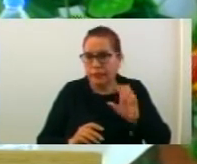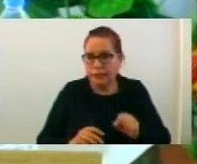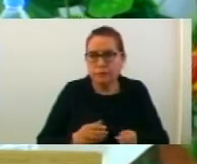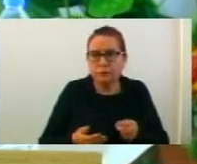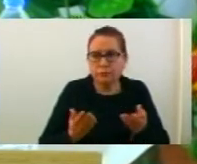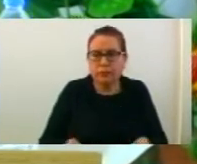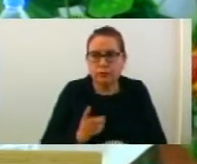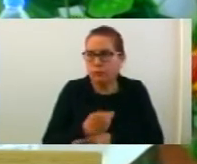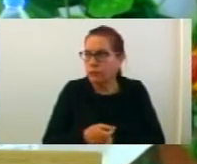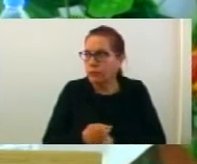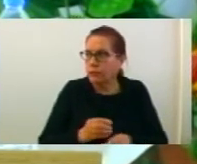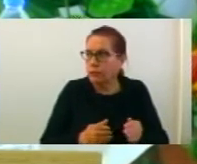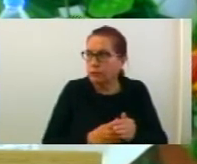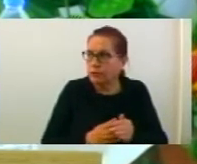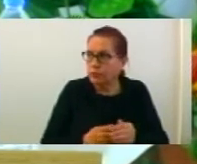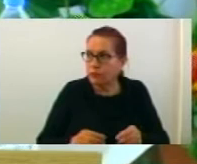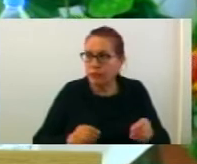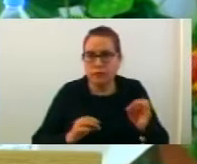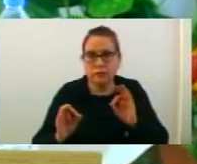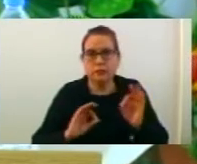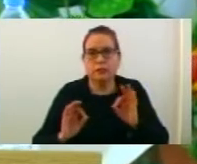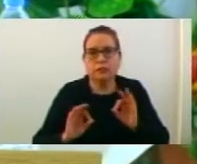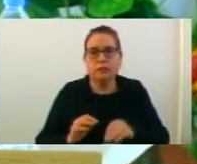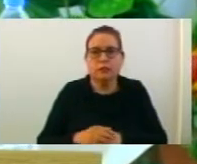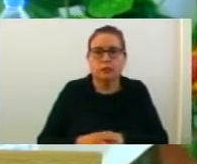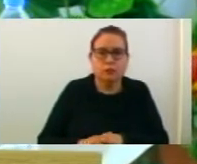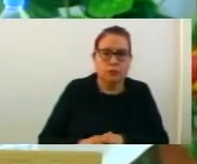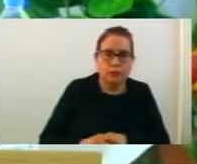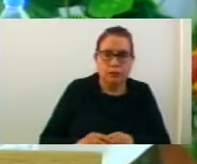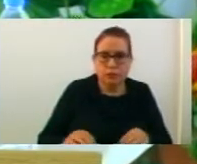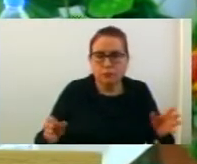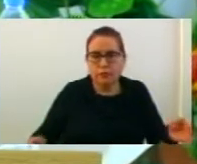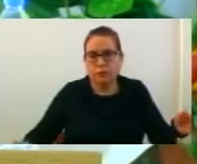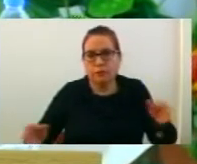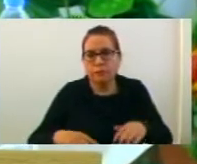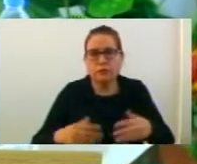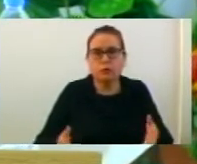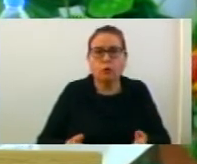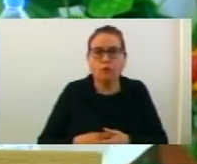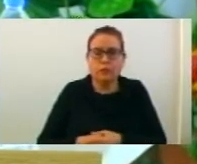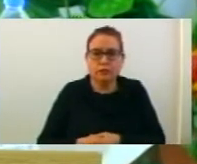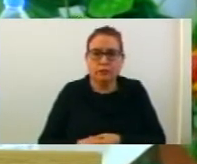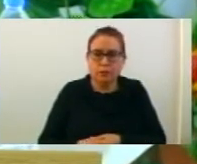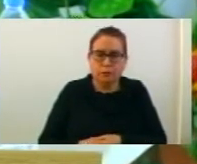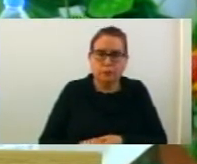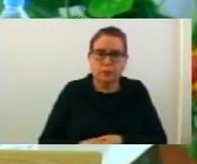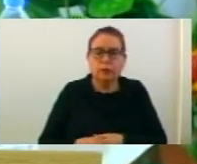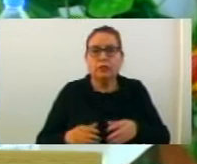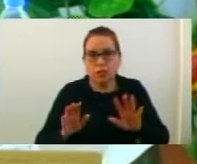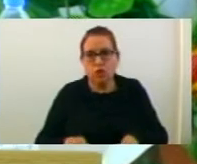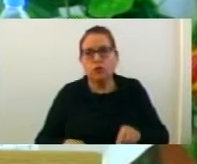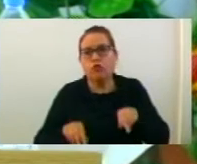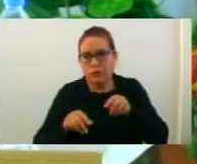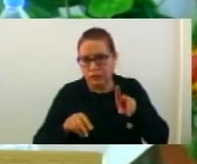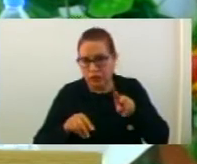за утвърдуване потреба от донесуване на руманистичко-планска документация за прошируване на плански оффат за КП број 7746,